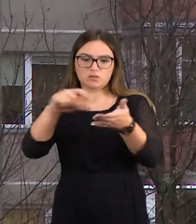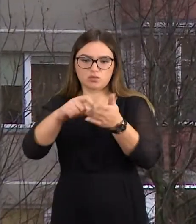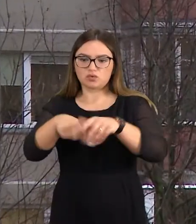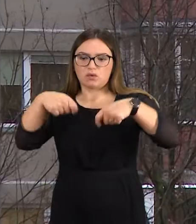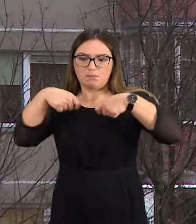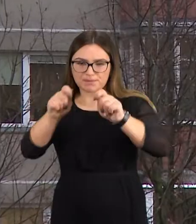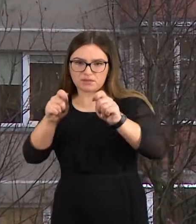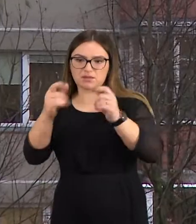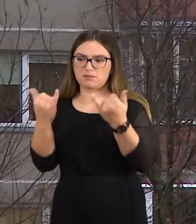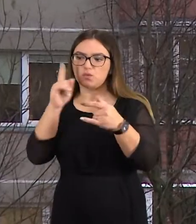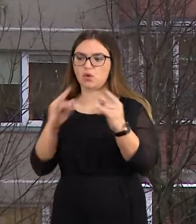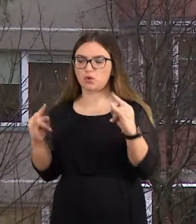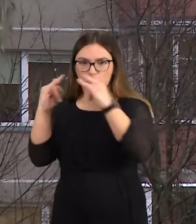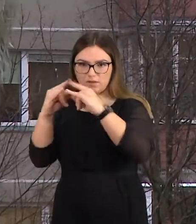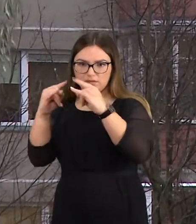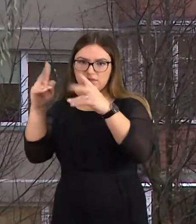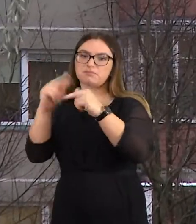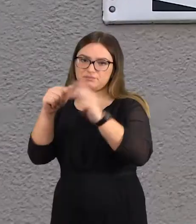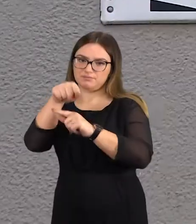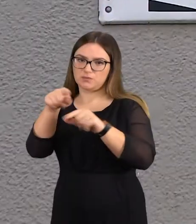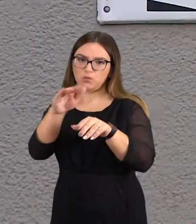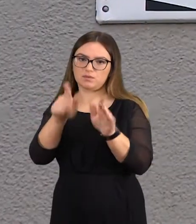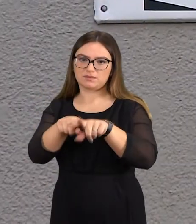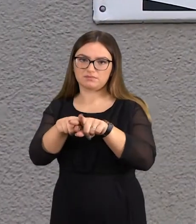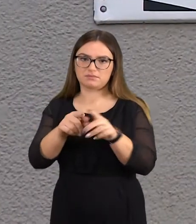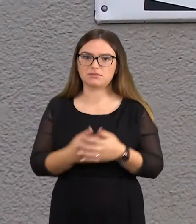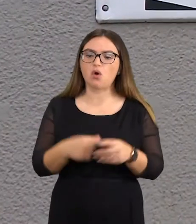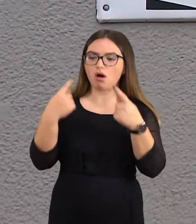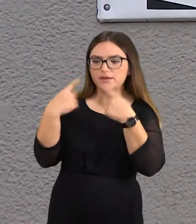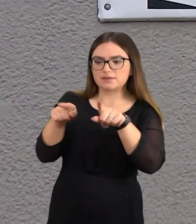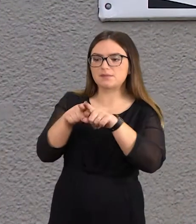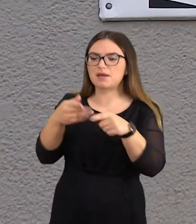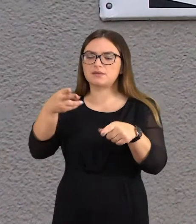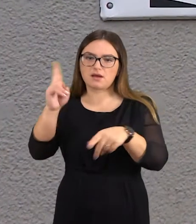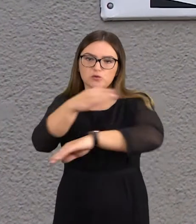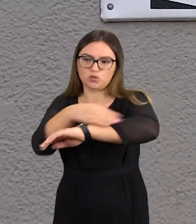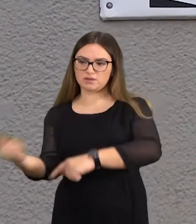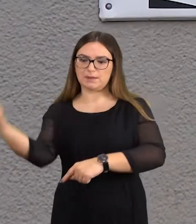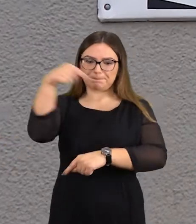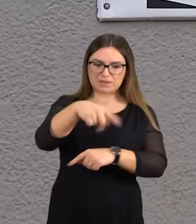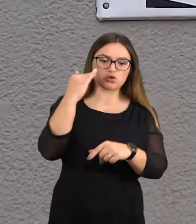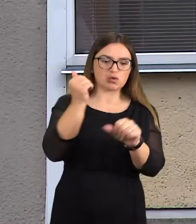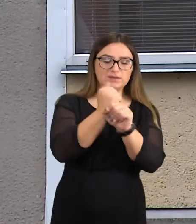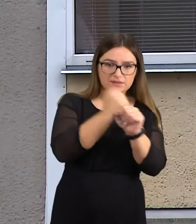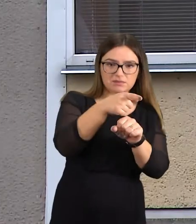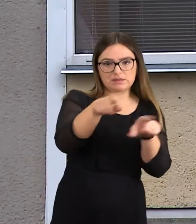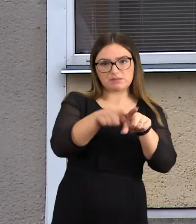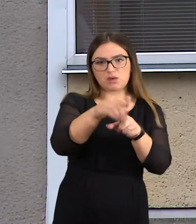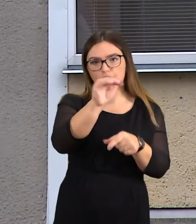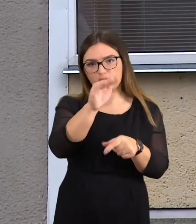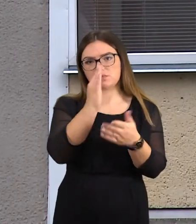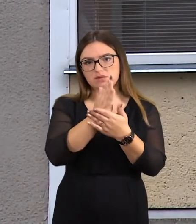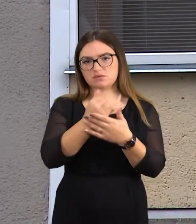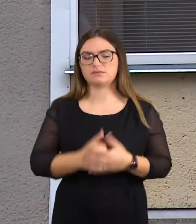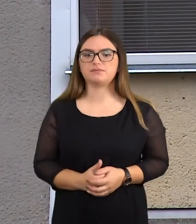nuo savo namą žmonės. Trečia kategorija – užsieniečiai iš rytų atvykia į Šiaulius dirbti. Dar vieną augantį grupę trumpam grįžia